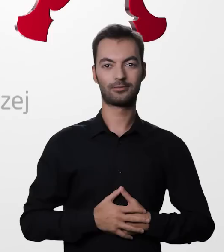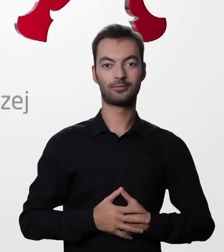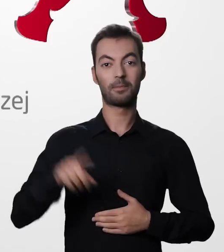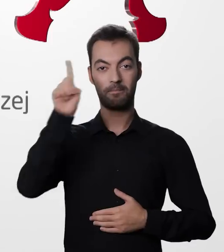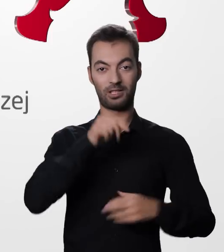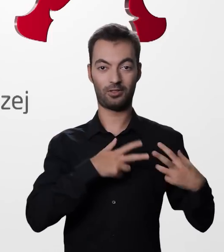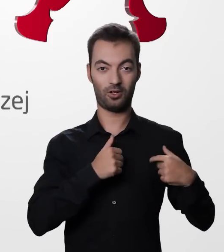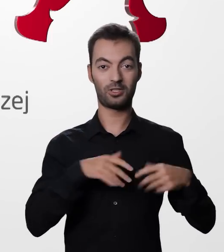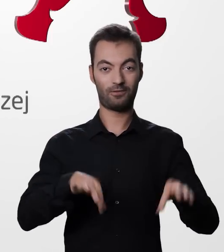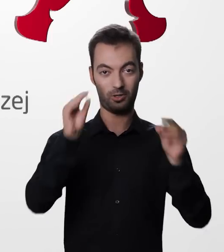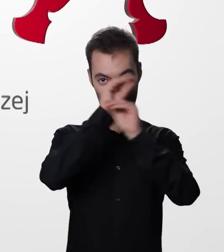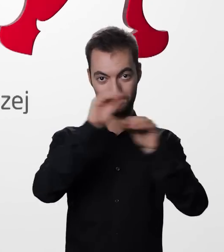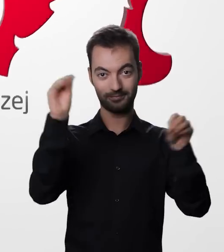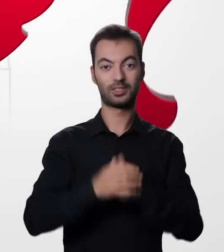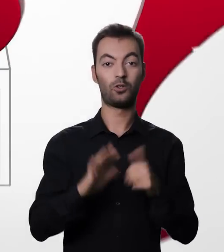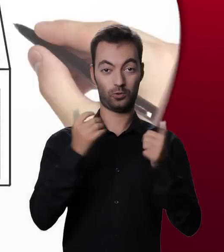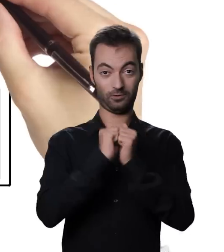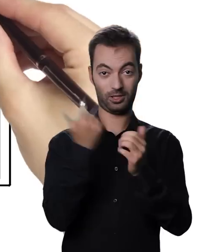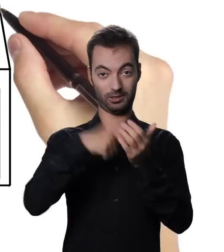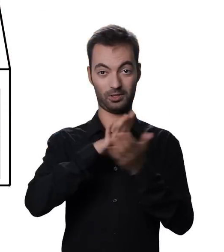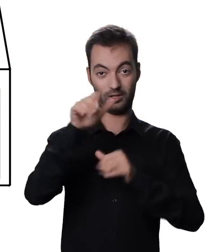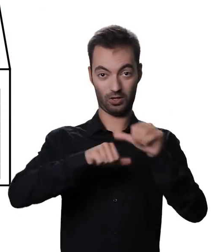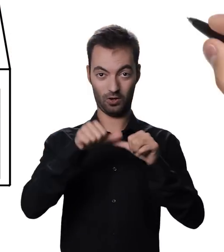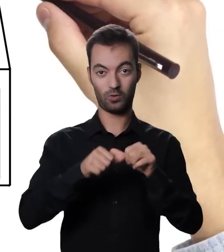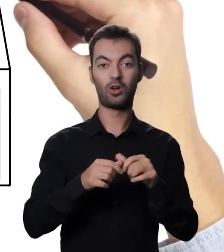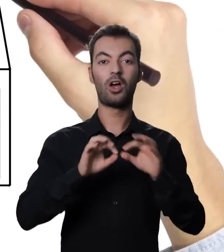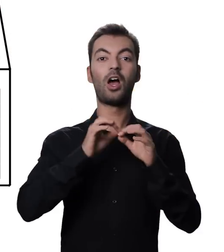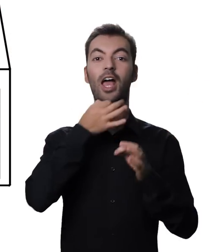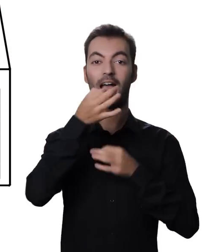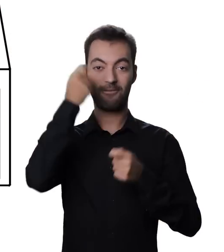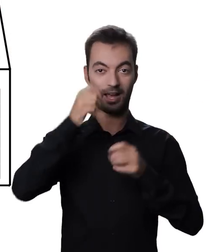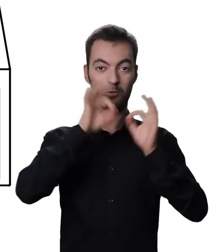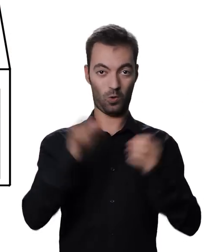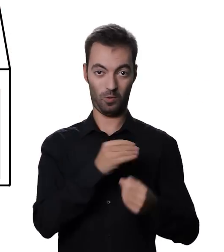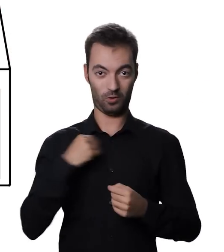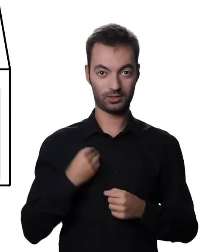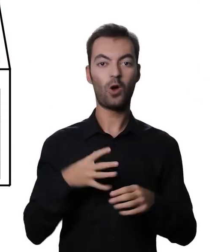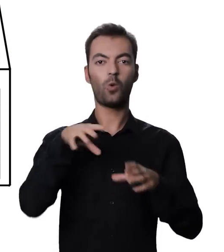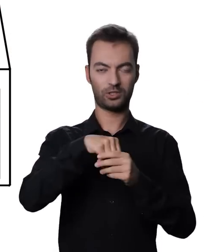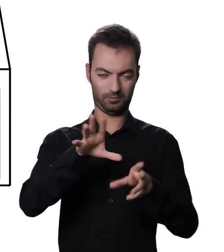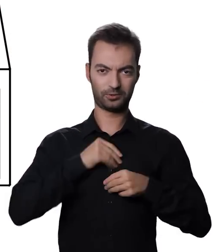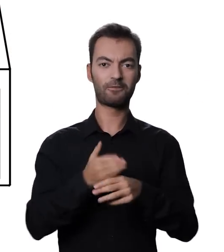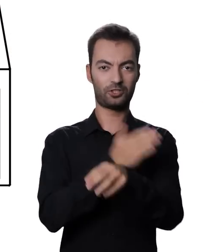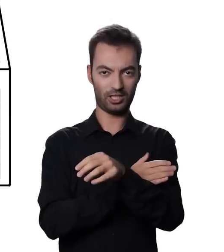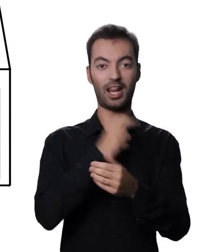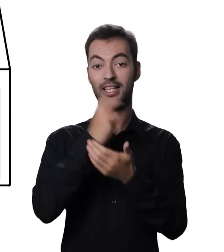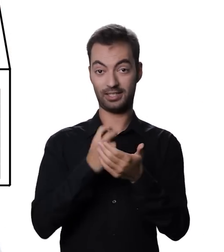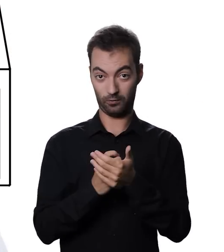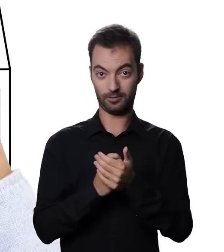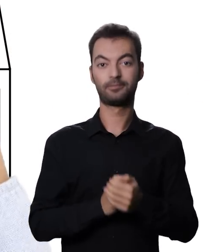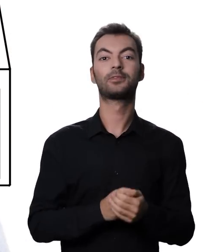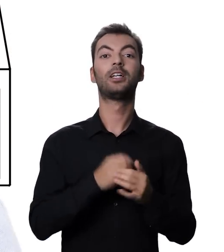Komunikat Państwowej Komisji Wyborczej. 6 września 2015 roku, referendum ogólnopolskie. Uczestniczyć można w nim również wcześniej,